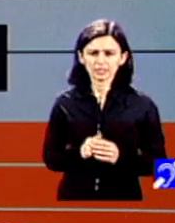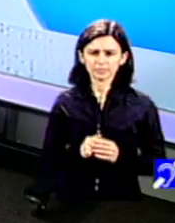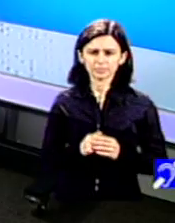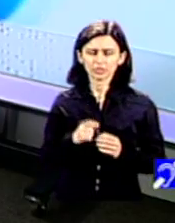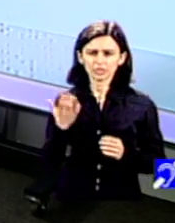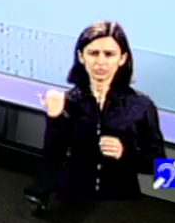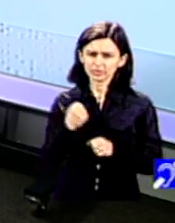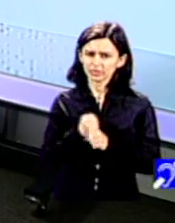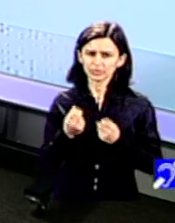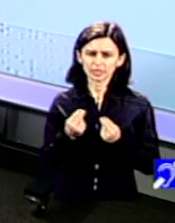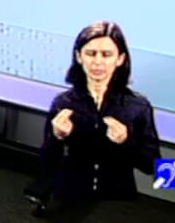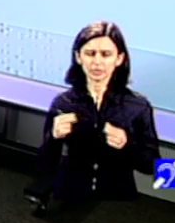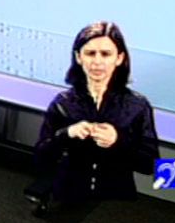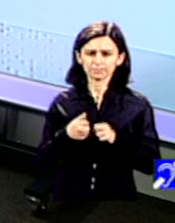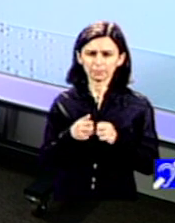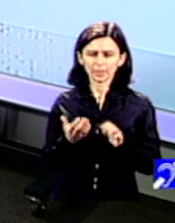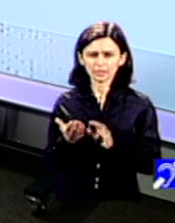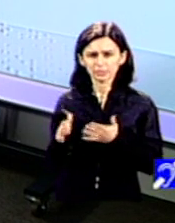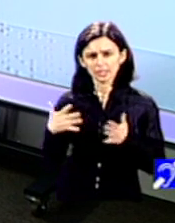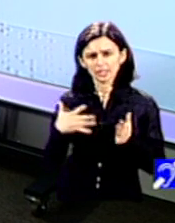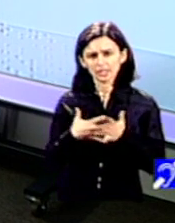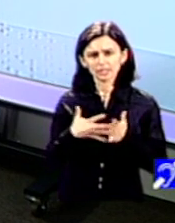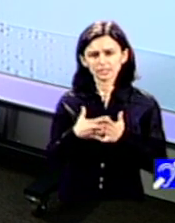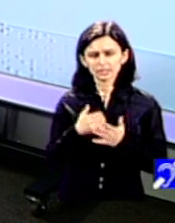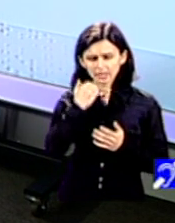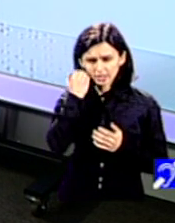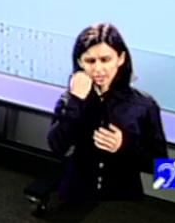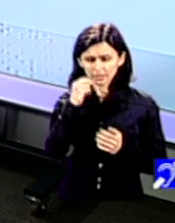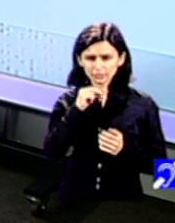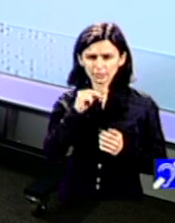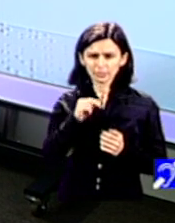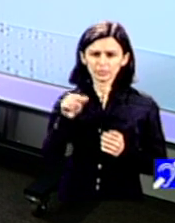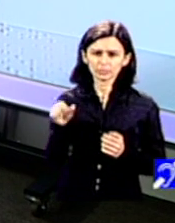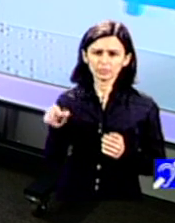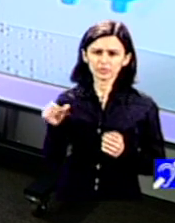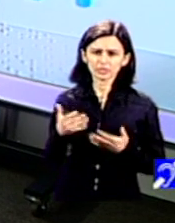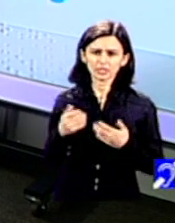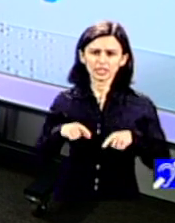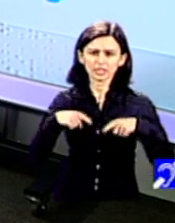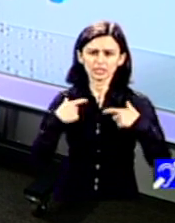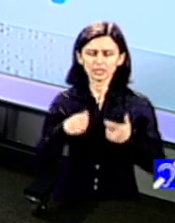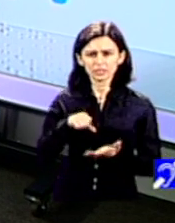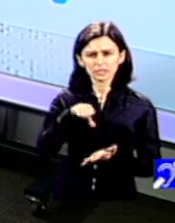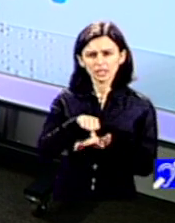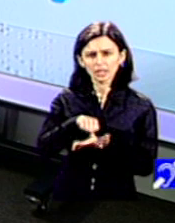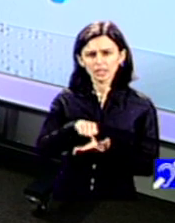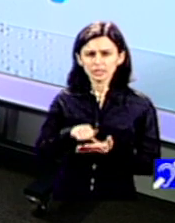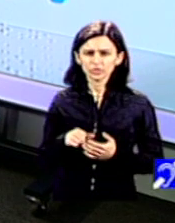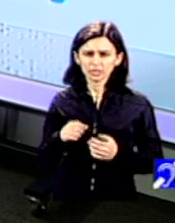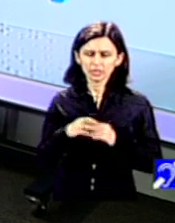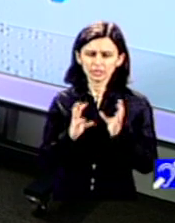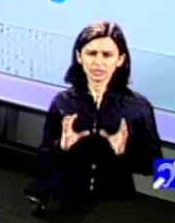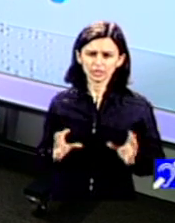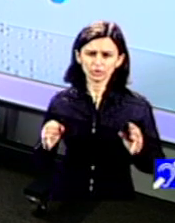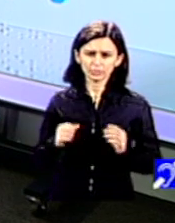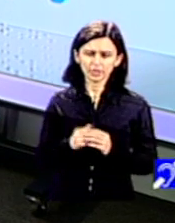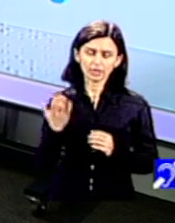multe probleme, începând de la testare, mai ales atunci când vorbim despre cei care, din păcate, încă mai trăiesc în România în centrele rezidențiale. Au fost probleme